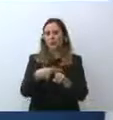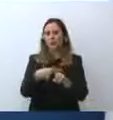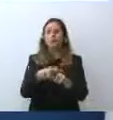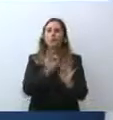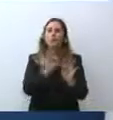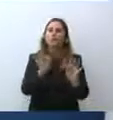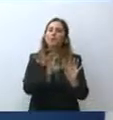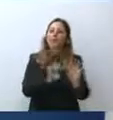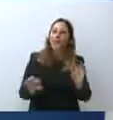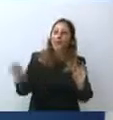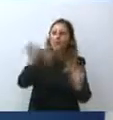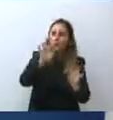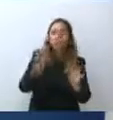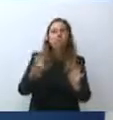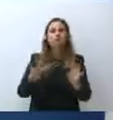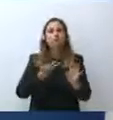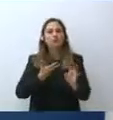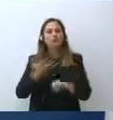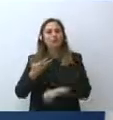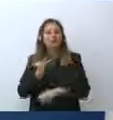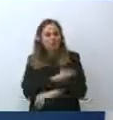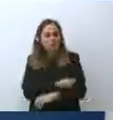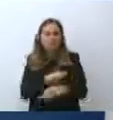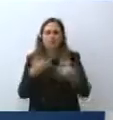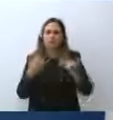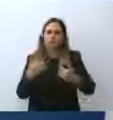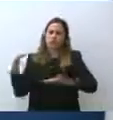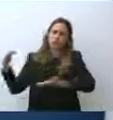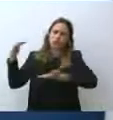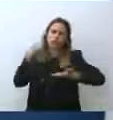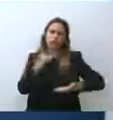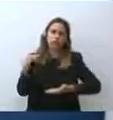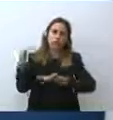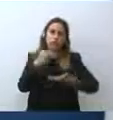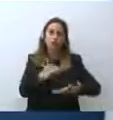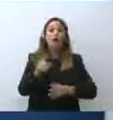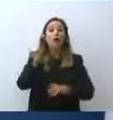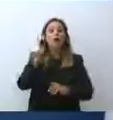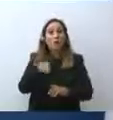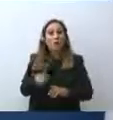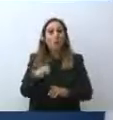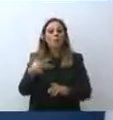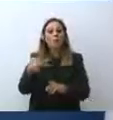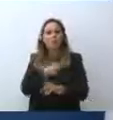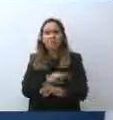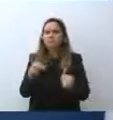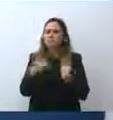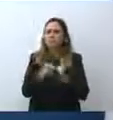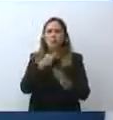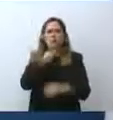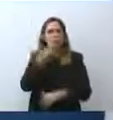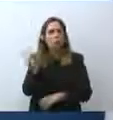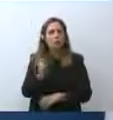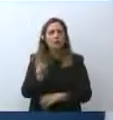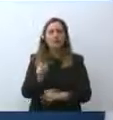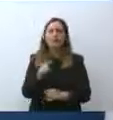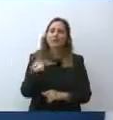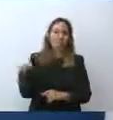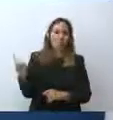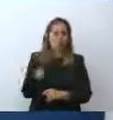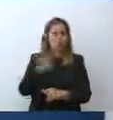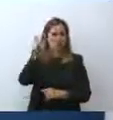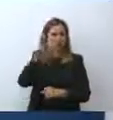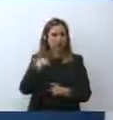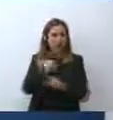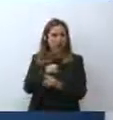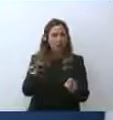ormai, visto l'abbondanza dei vaccini, le vaccinazioni avvengono anche senza prenotazione per tutta la popolazione e questo è un fatto